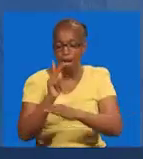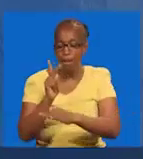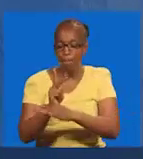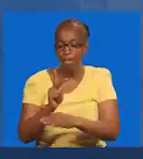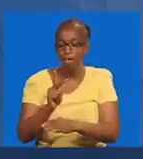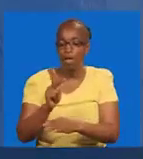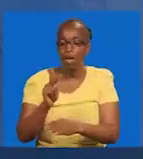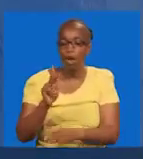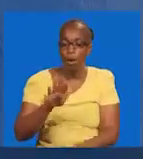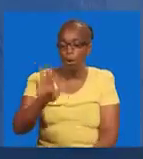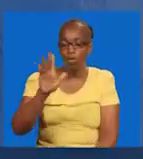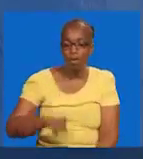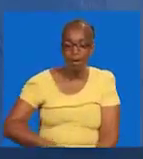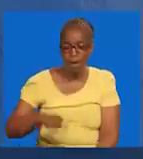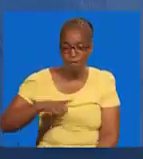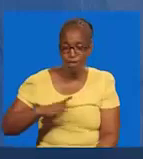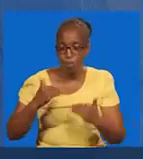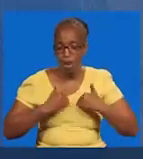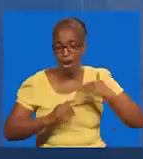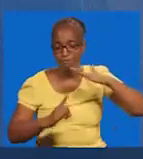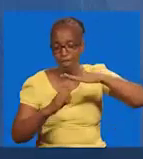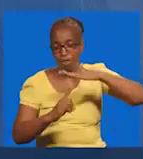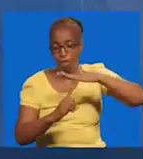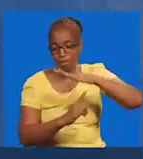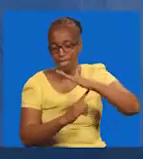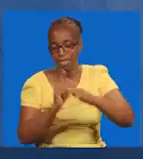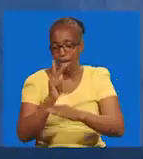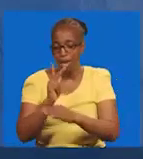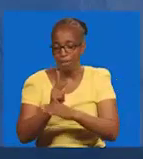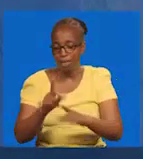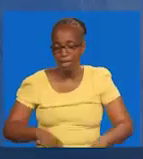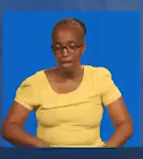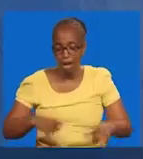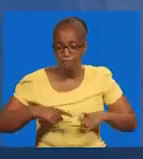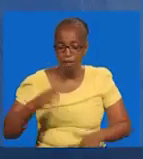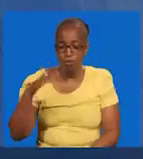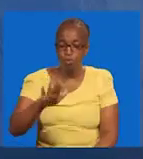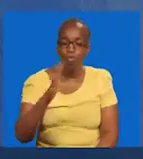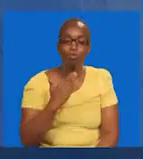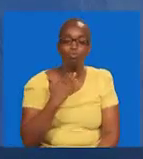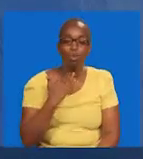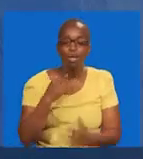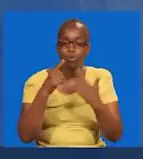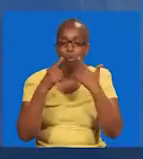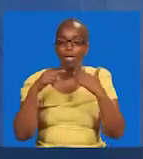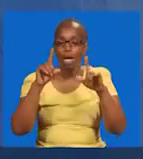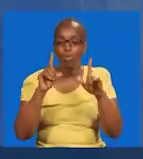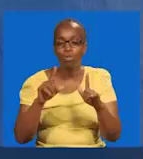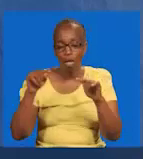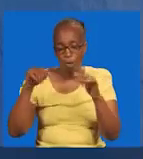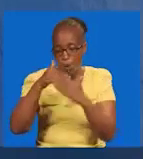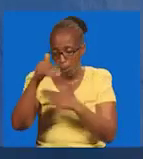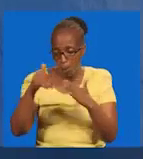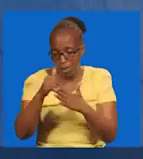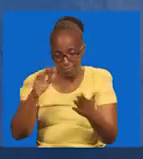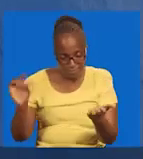katika maisha yako. Kuna mawe ambayo ya mesukumwa ya kawe kwa maisha ni mwako. Nataka kukutangazia